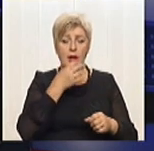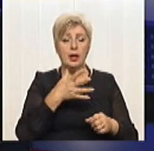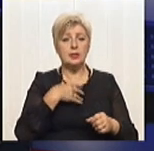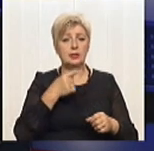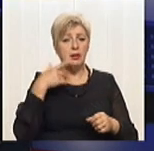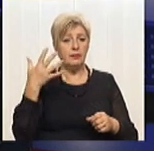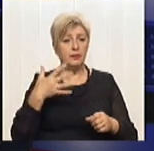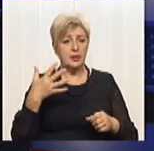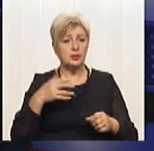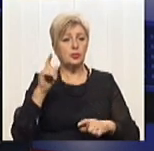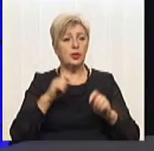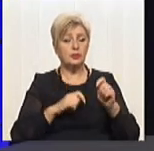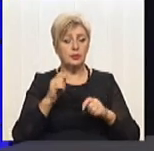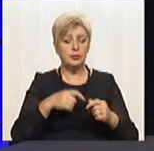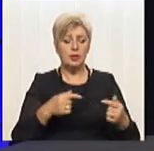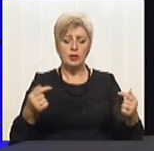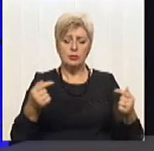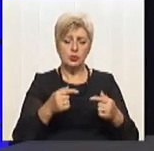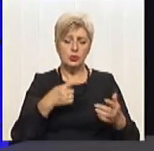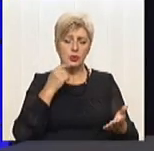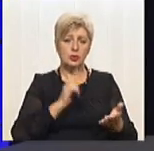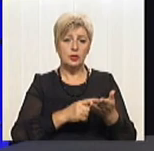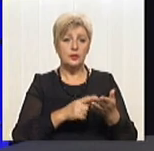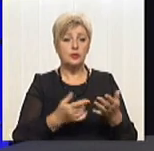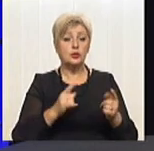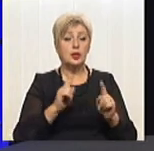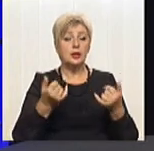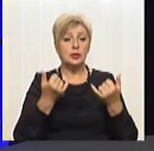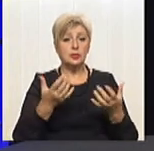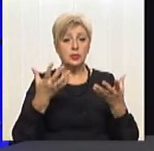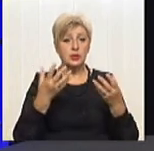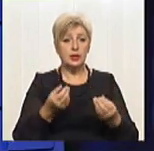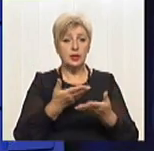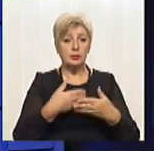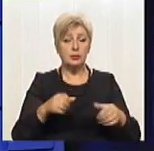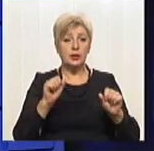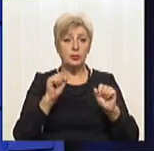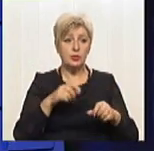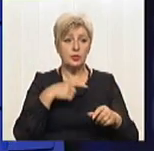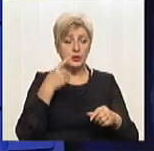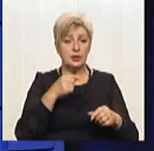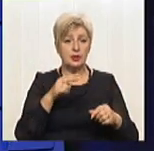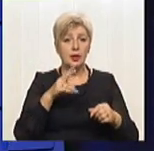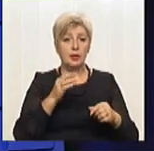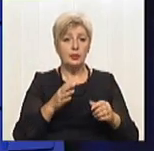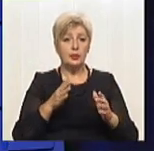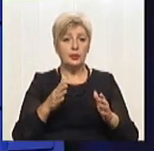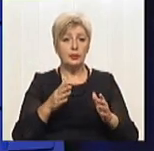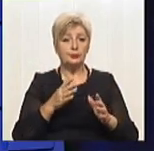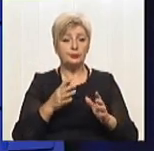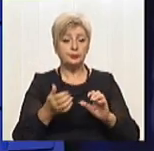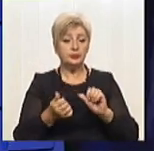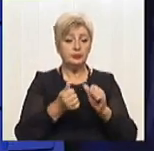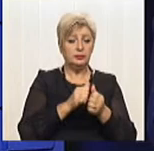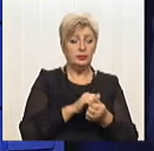який чітко довів, що на сьогоднішній день ми можемо казати про, якесь, скажімо так, суміщення технологій,